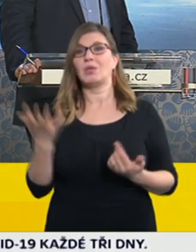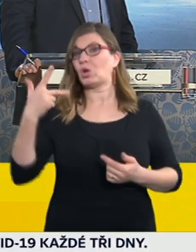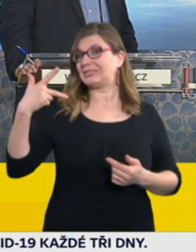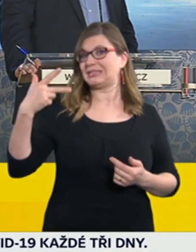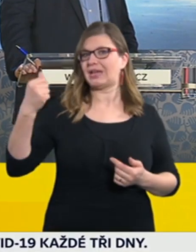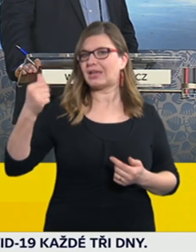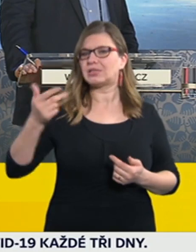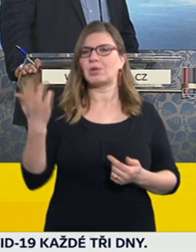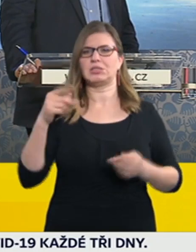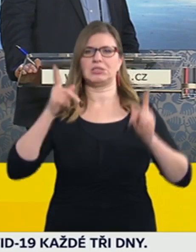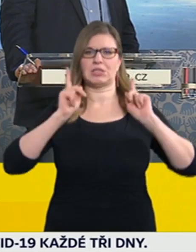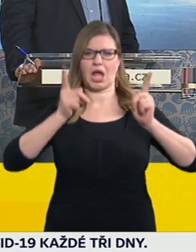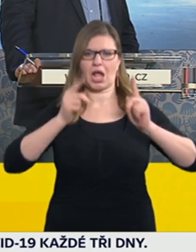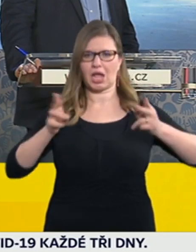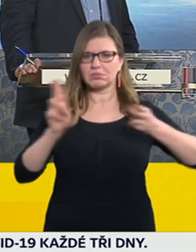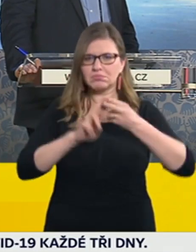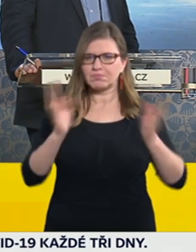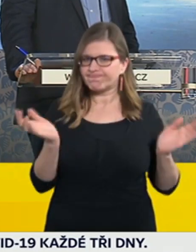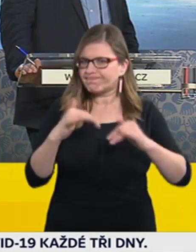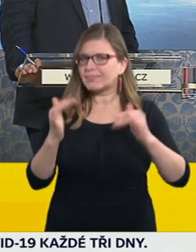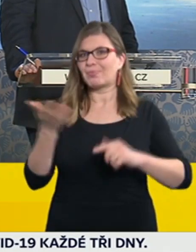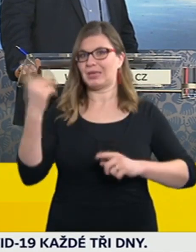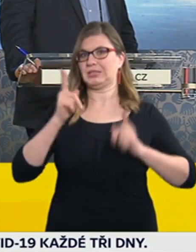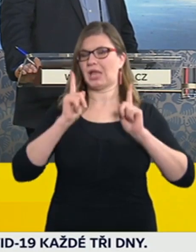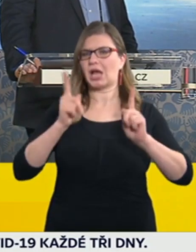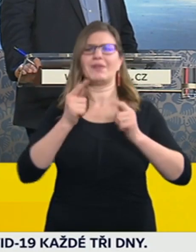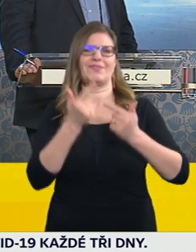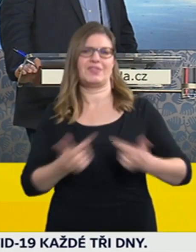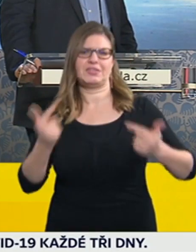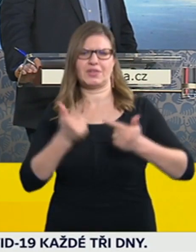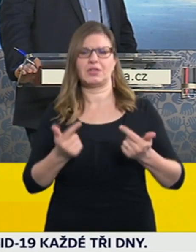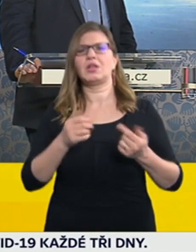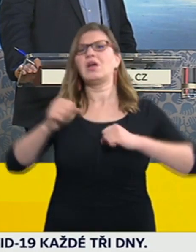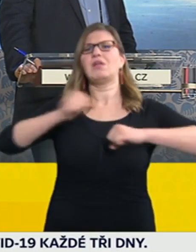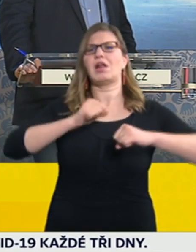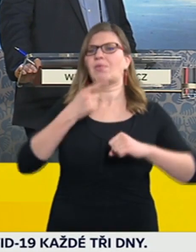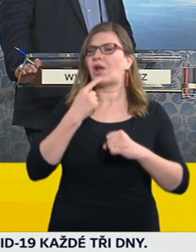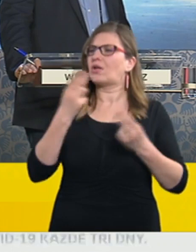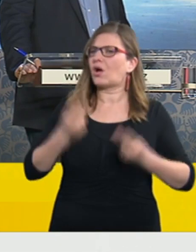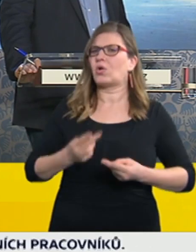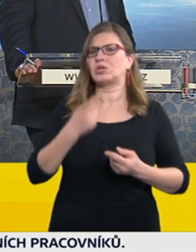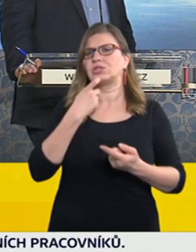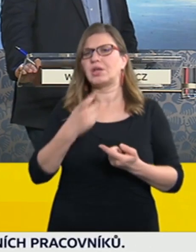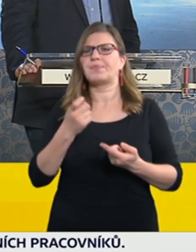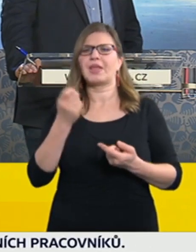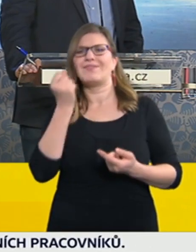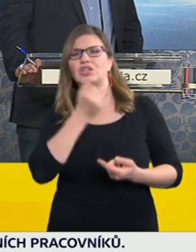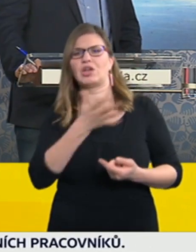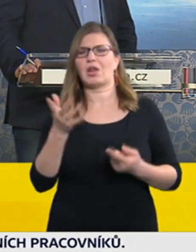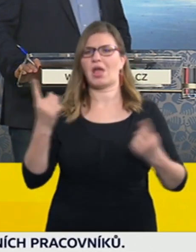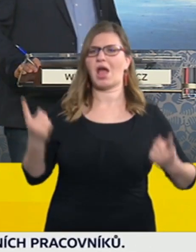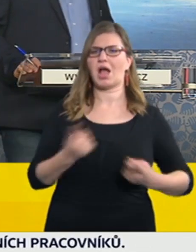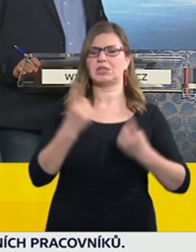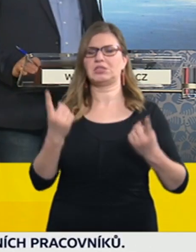setkávání více osob vysvětlován ze strany členů vlády, takže se jedná o regulaci veřejných akcí a lidé se